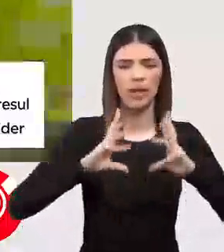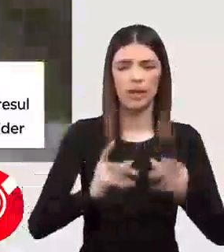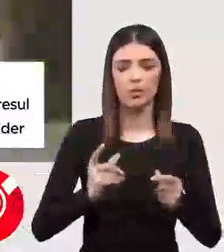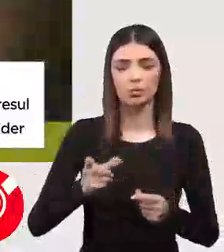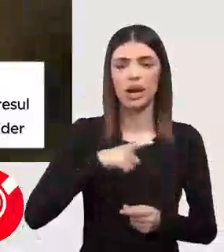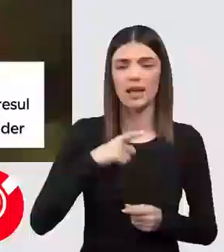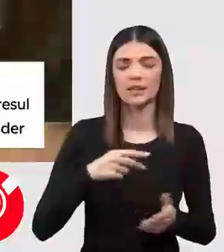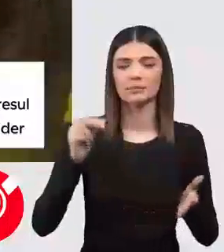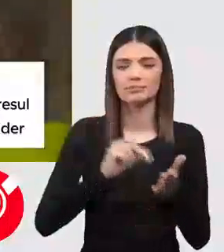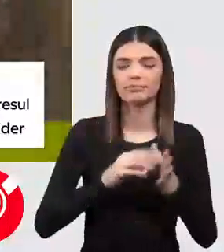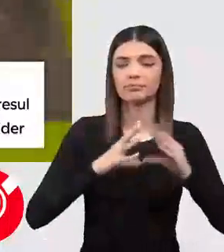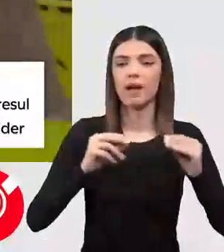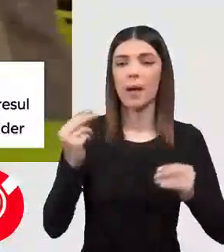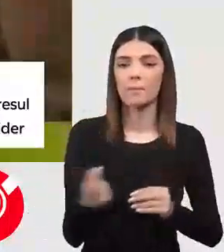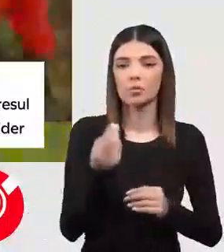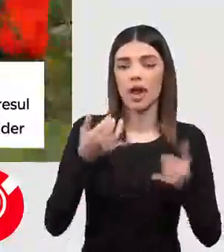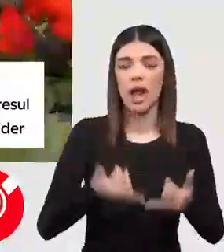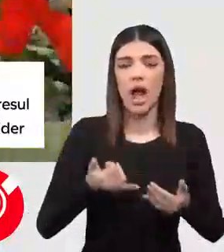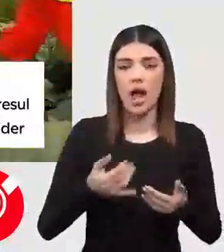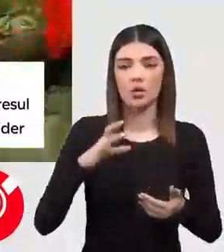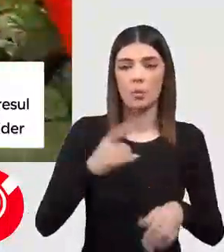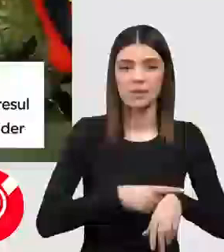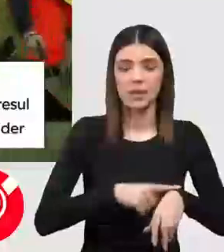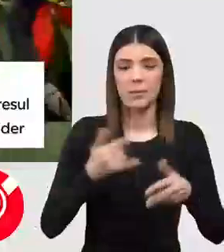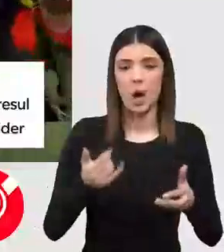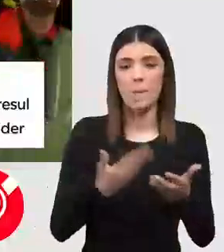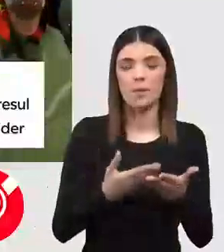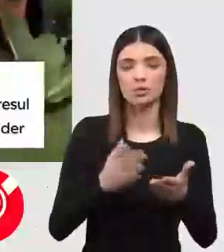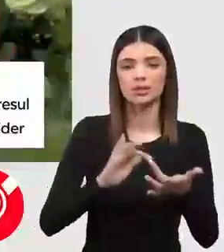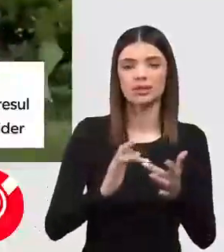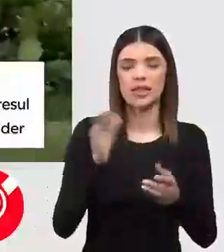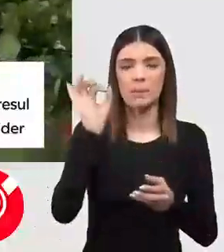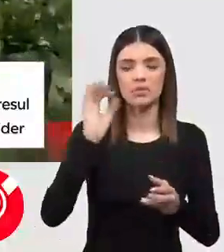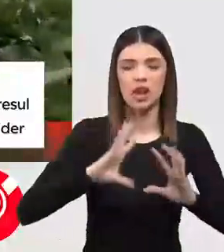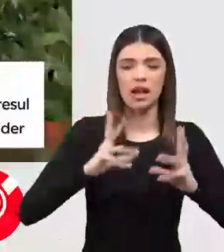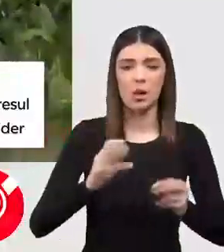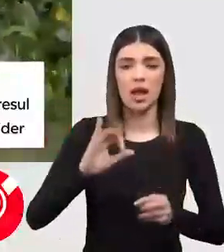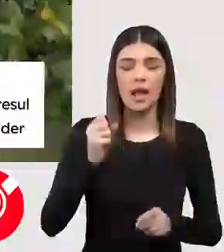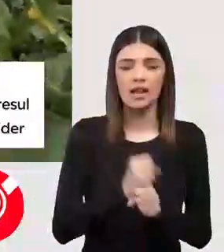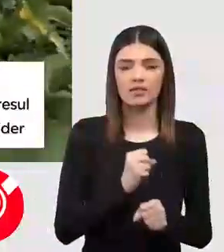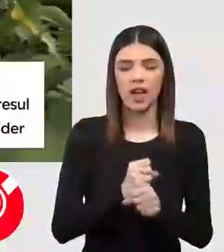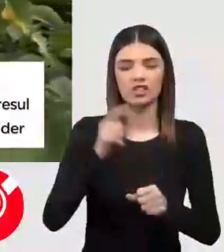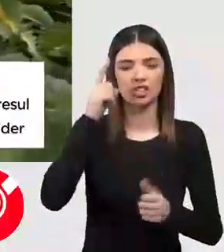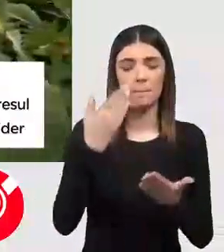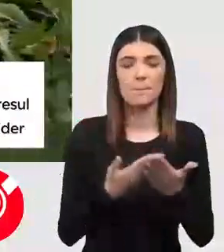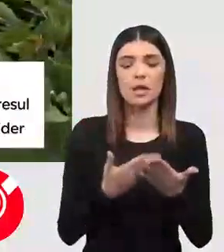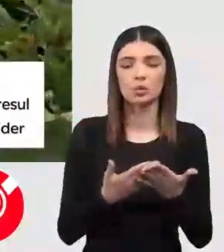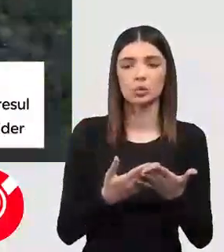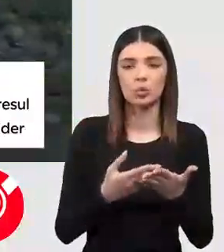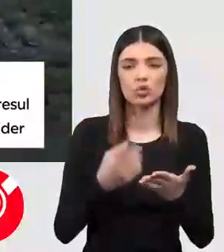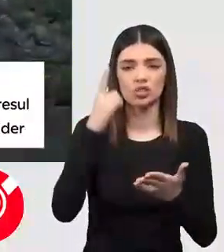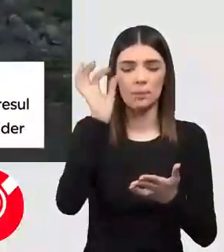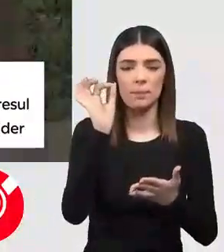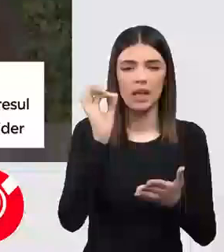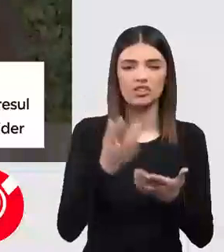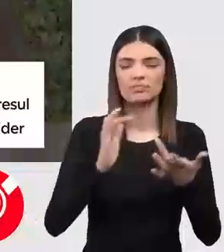sunt mult mai eficientizate acum, chiar la acest moment, de către software-uri agricole, pe care le folosim pentru farm